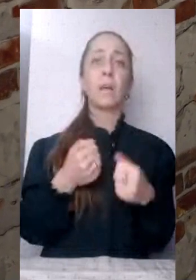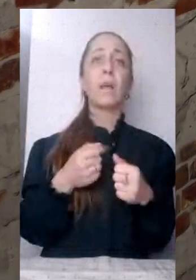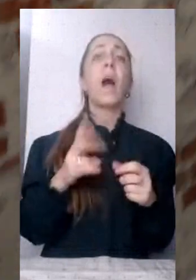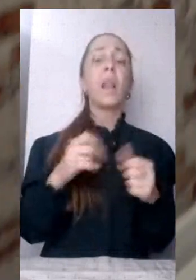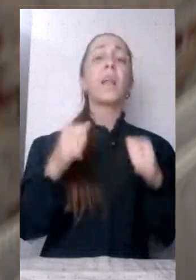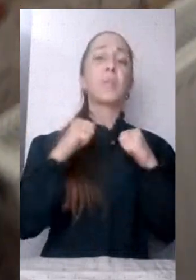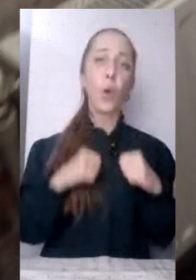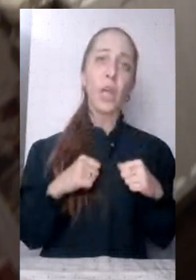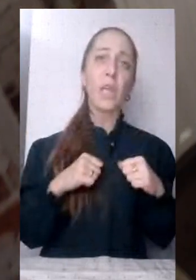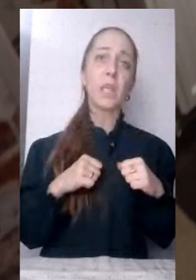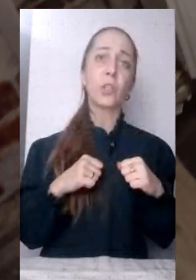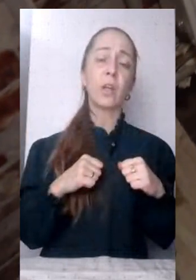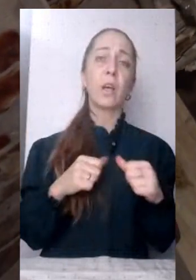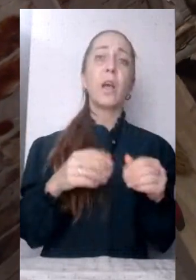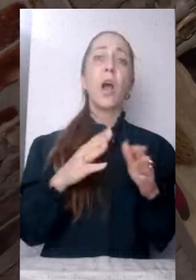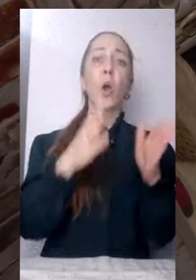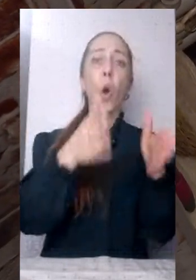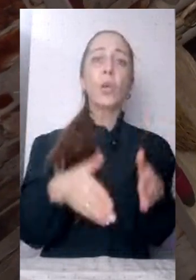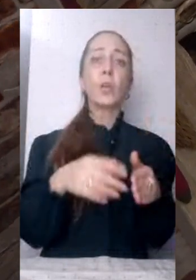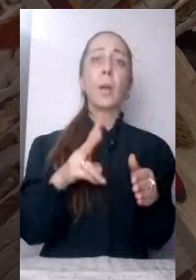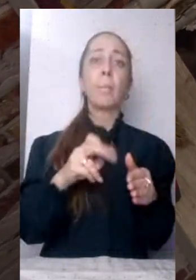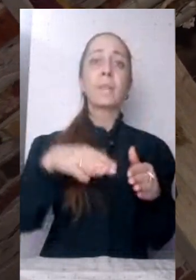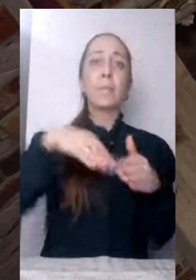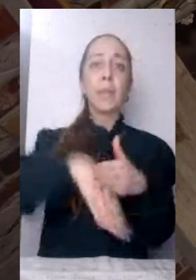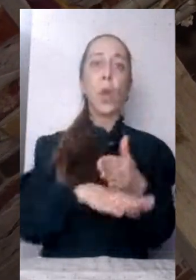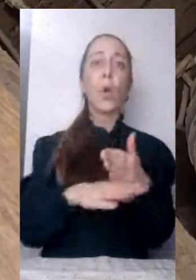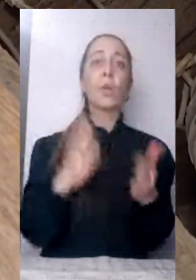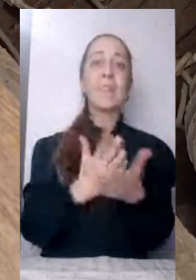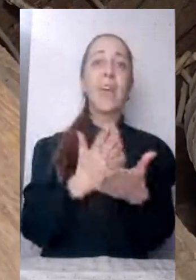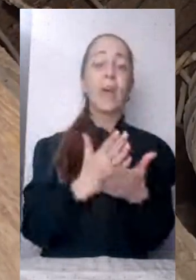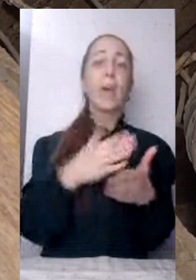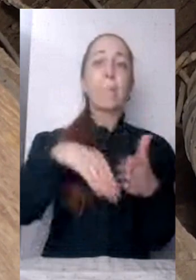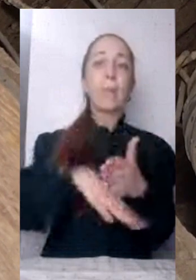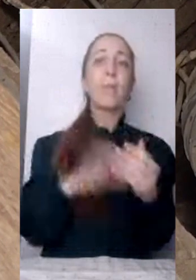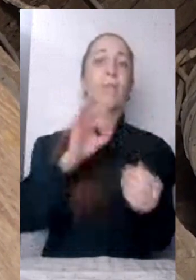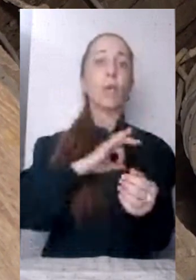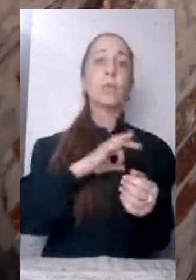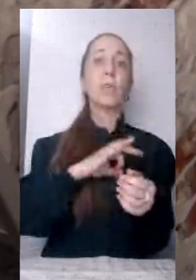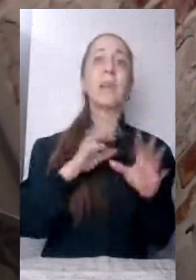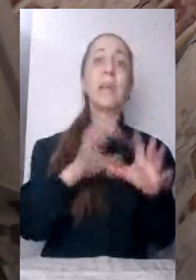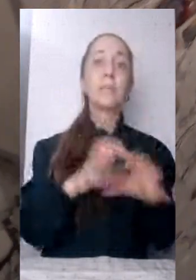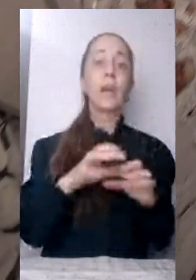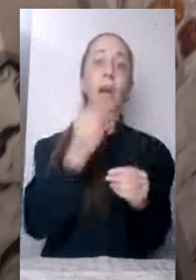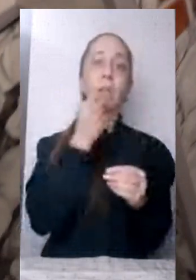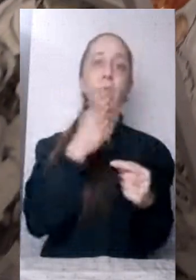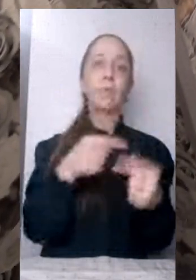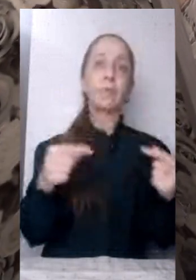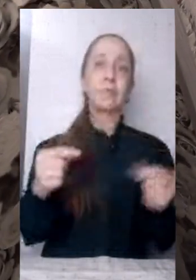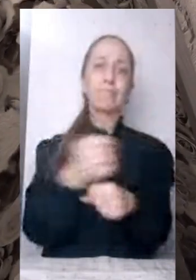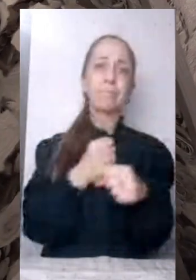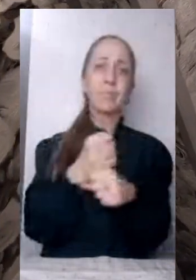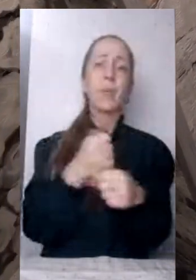коридорі під підлогою господар показує підвал, який в мирний час використовували для зберігання овочів та консервації. Нині його теж віддали для